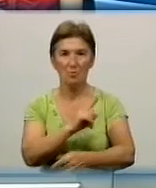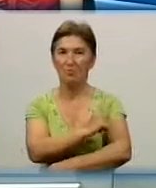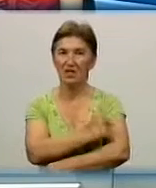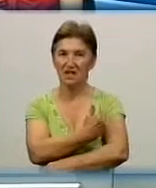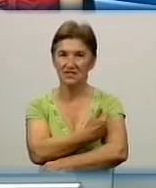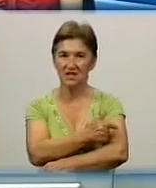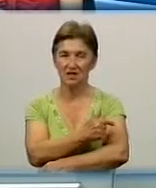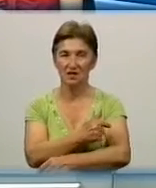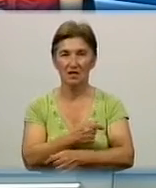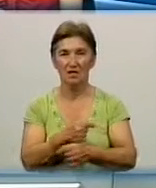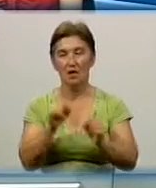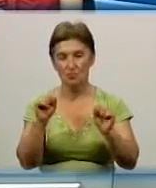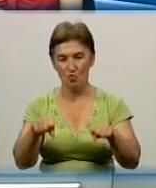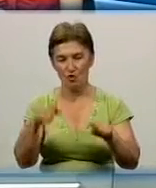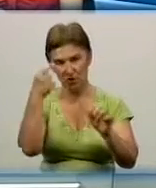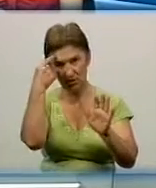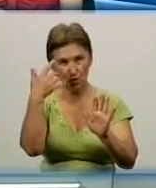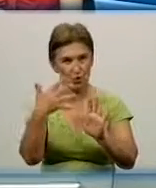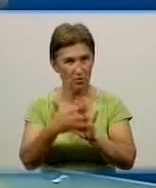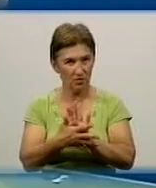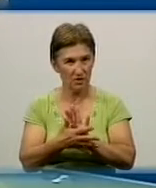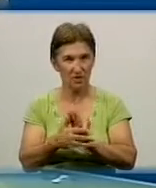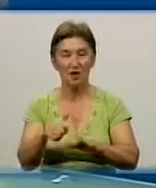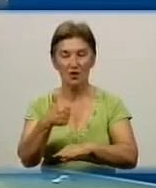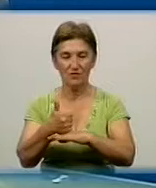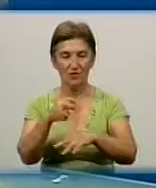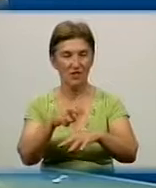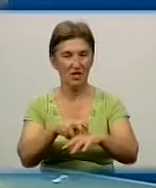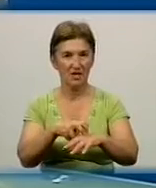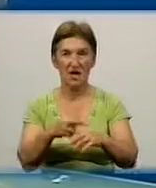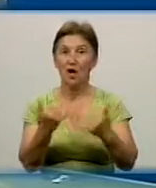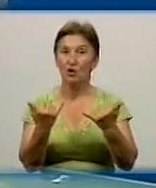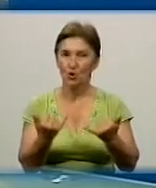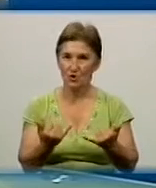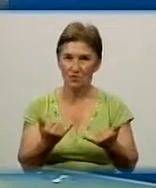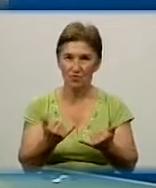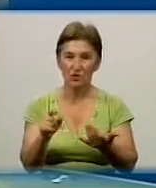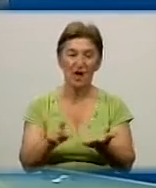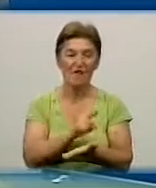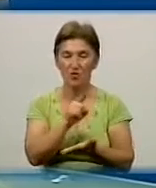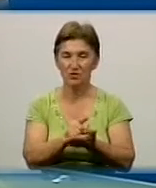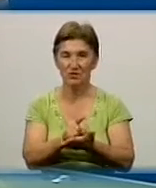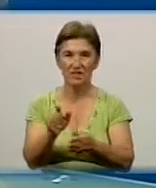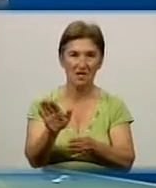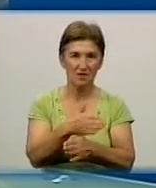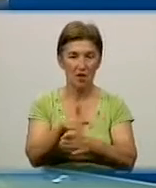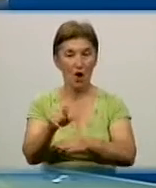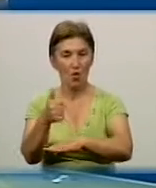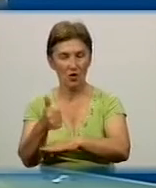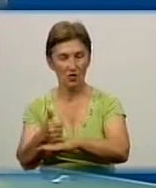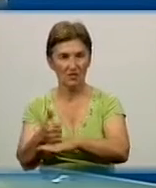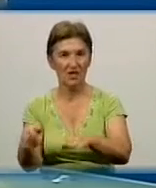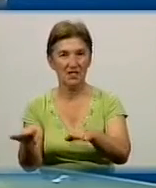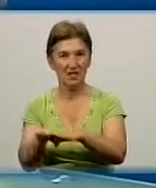і все таке інше. Можна зрозуміти було у головного лікаря. То сьогодні ці функції розділені. Головний лікар другого